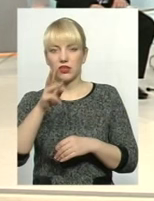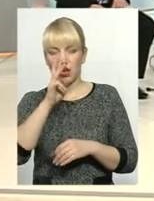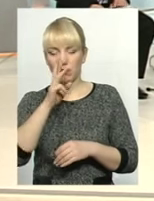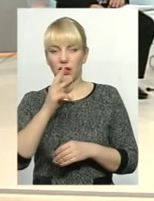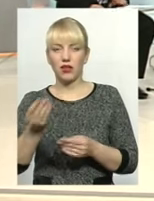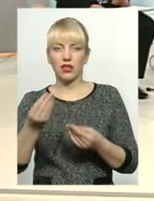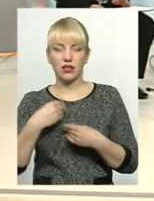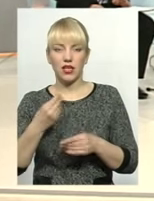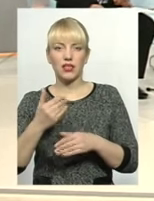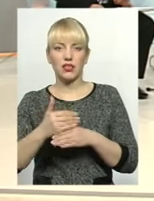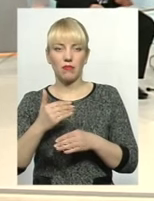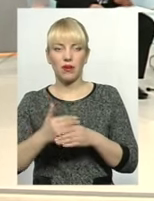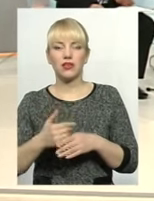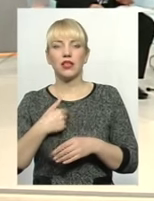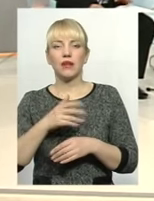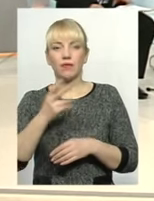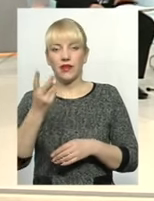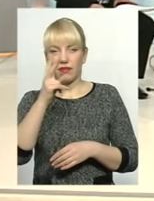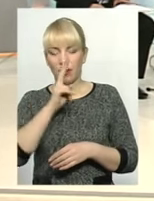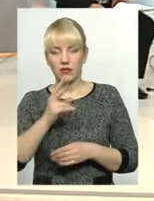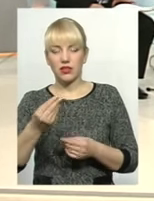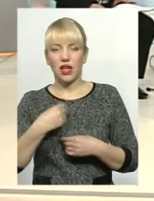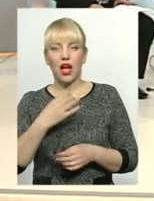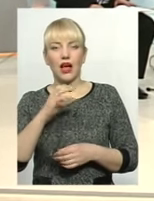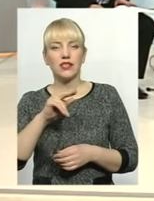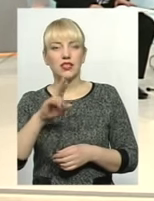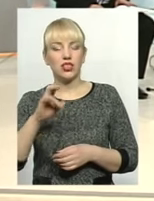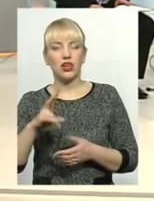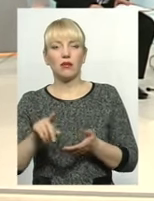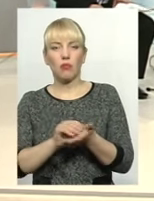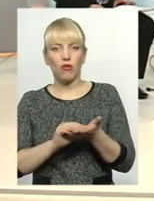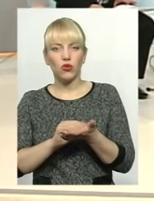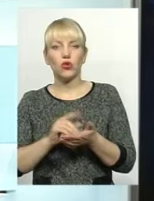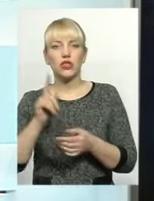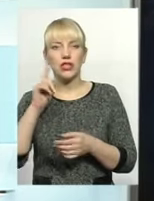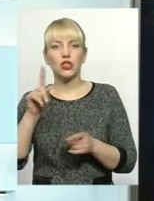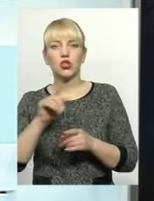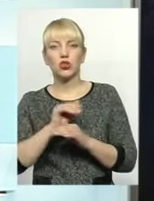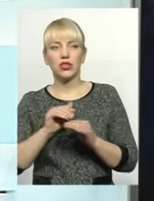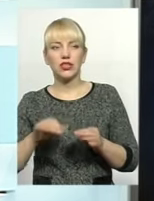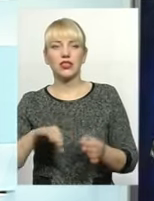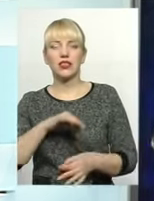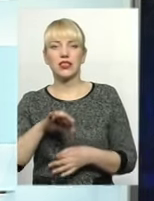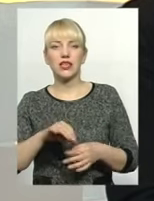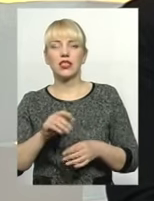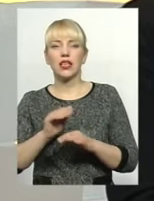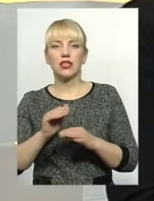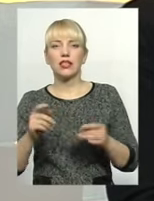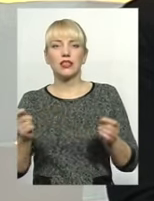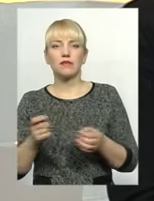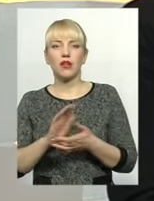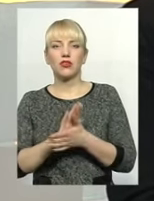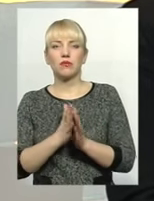місяць. За січень у нас, я ж говорив, і ще раз наголошую. Діти, які самі, діти-сироти, діти з малозабезпечених сімей, за